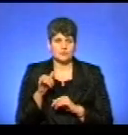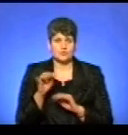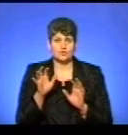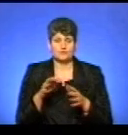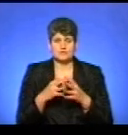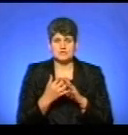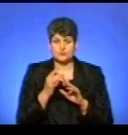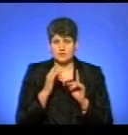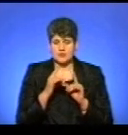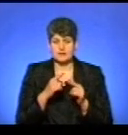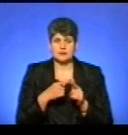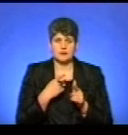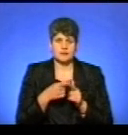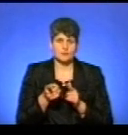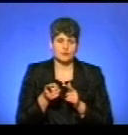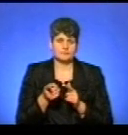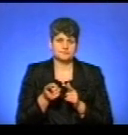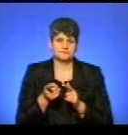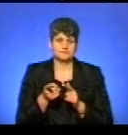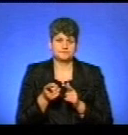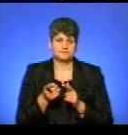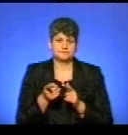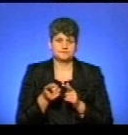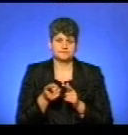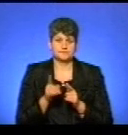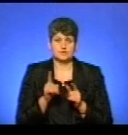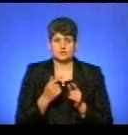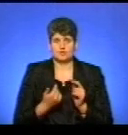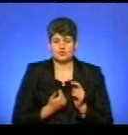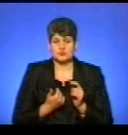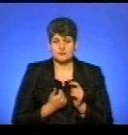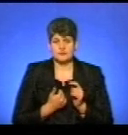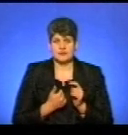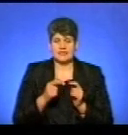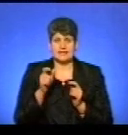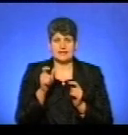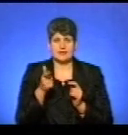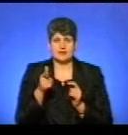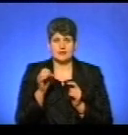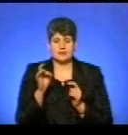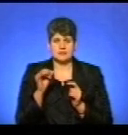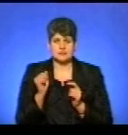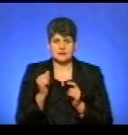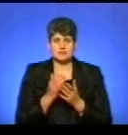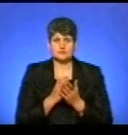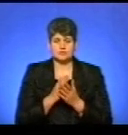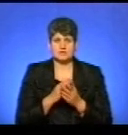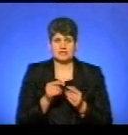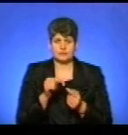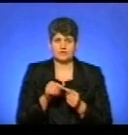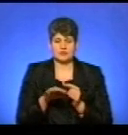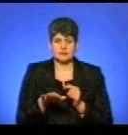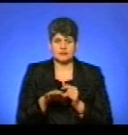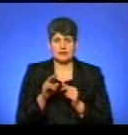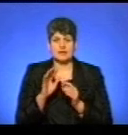голову сільської ради, або, якщо проживає єрська служба на відповідній території, або